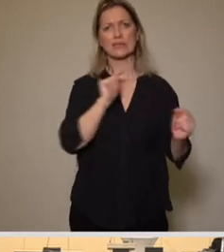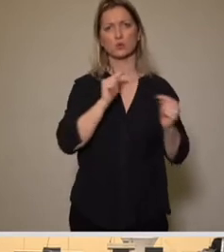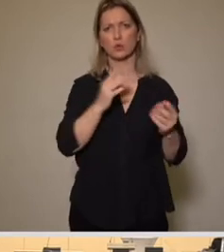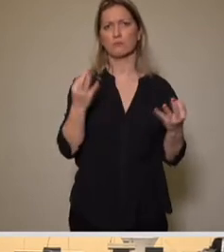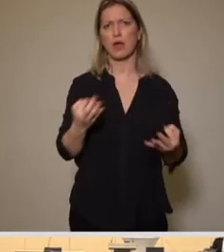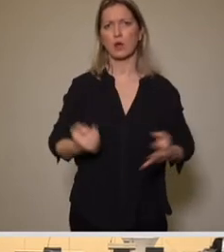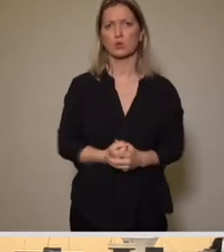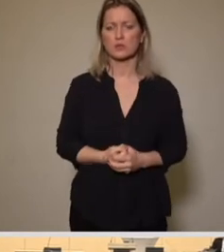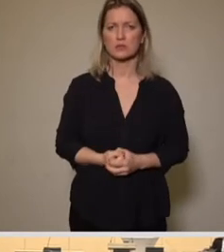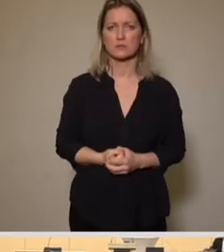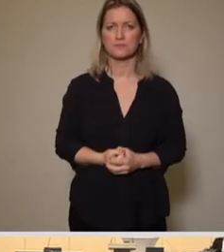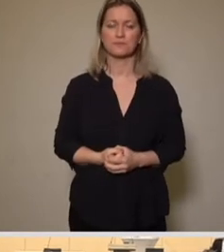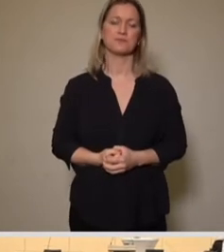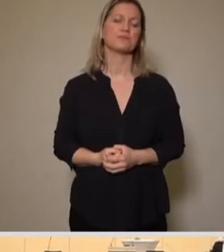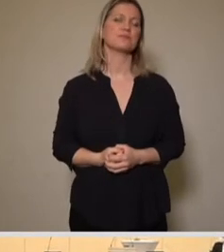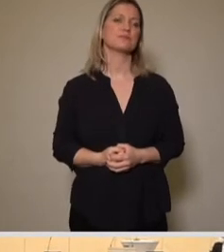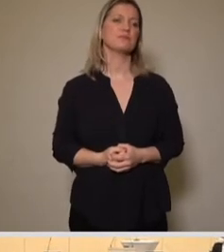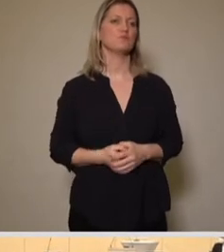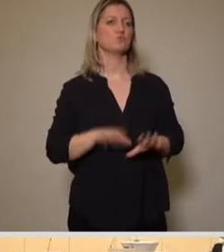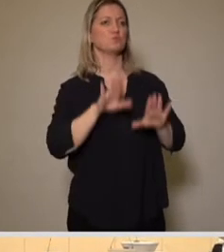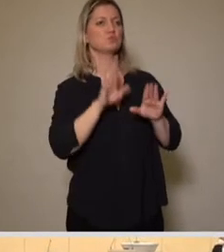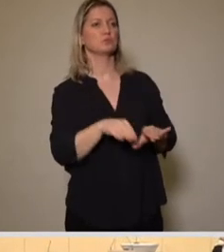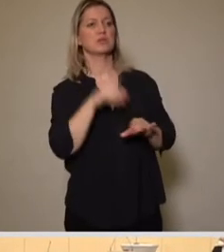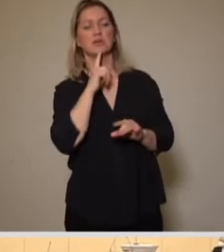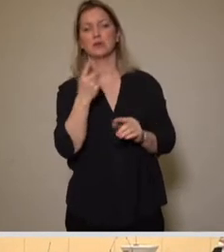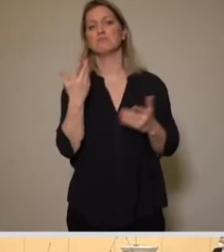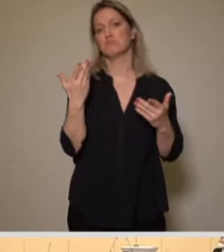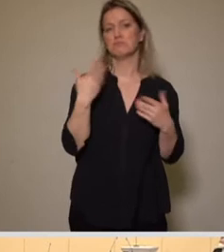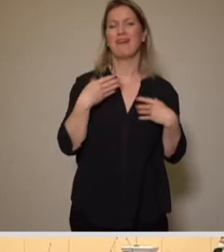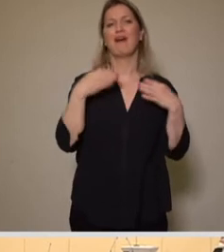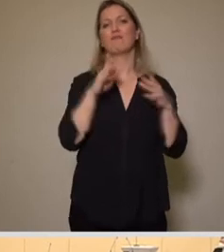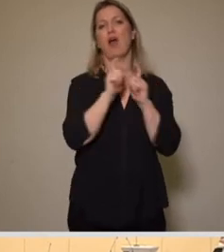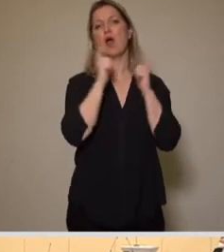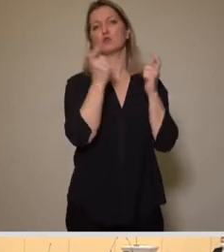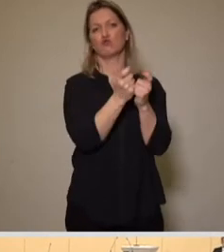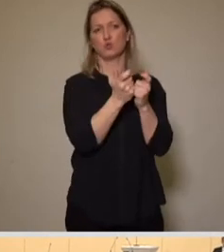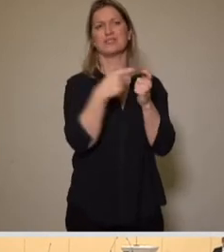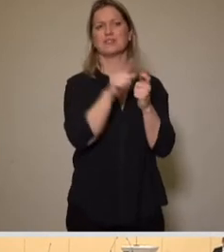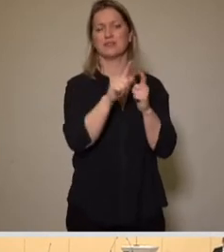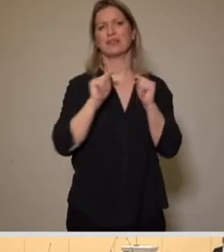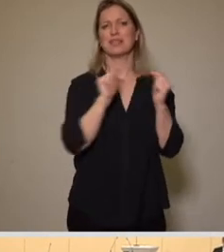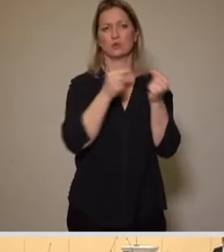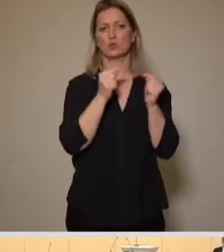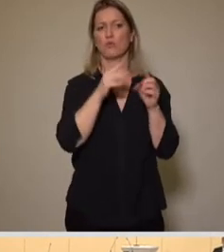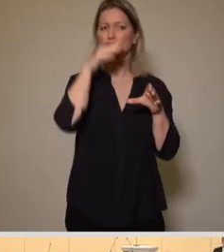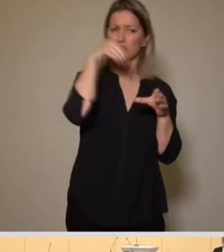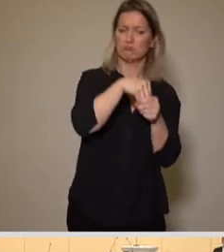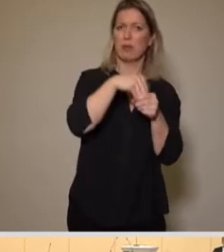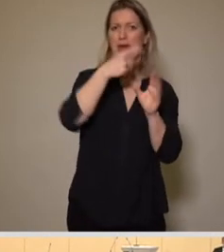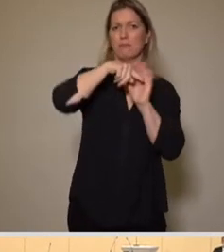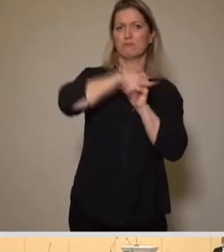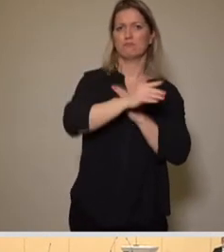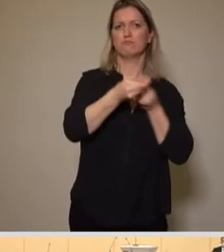Also ich denke, wir können die Diskussion gerne im zuständigen Fachausschuss nochmal vertiefen. Es gibt ja, wie gesagt, einen entsprechenden